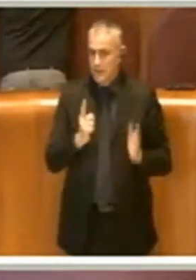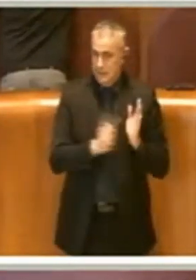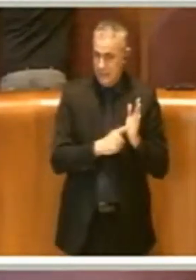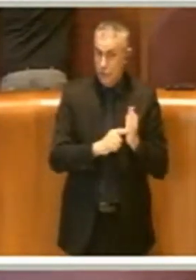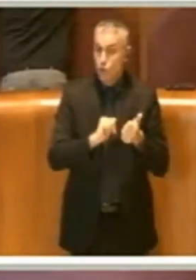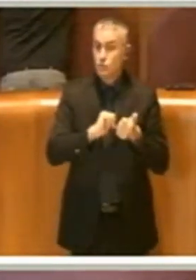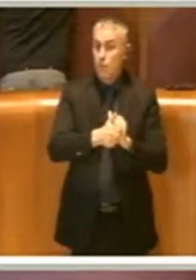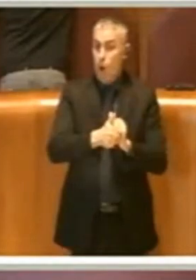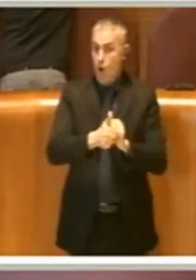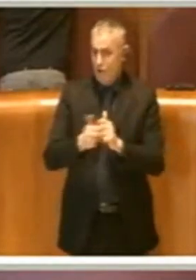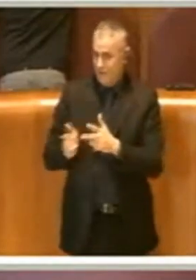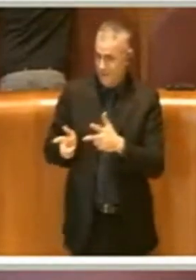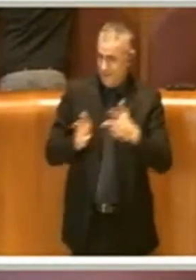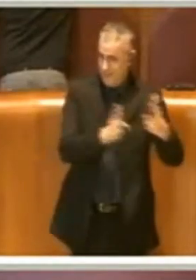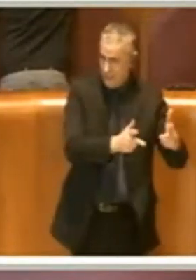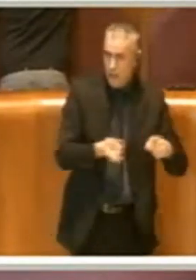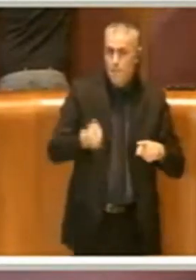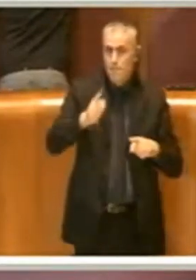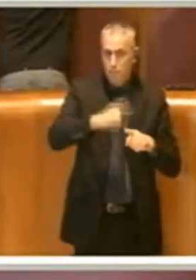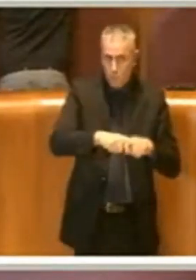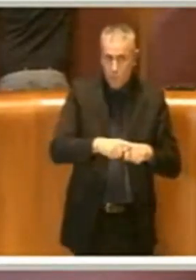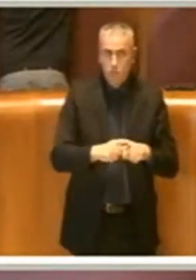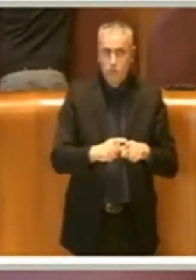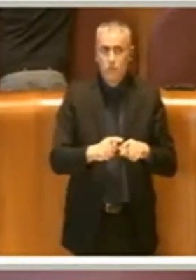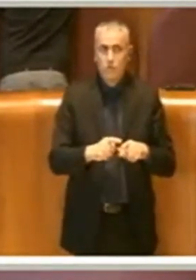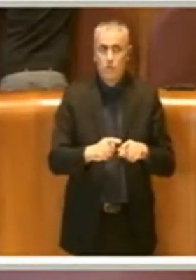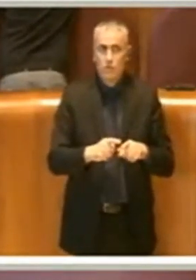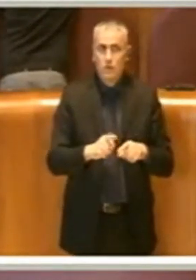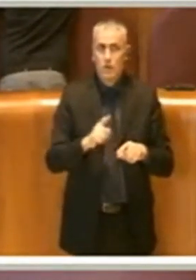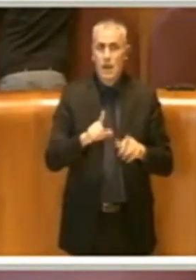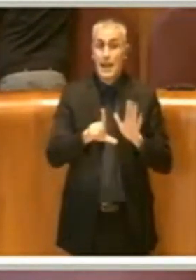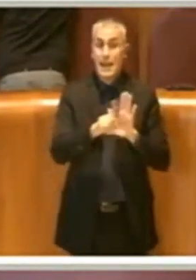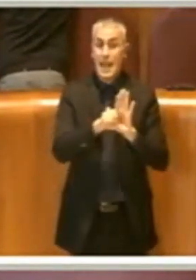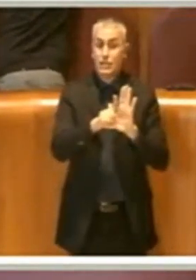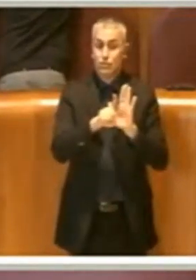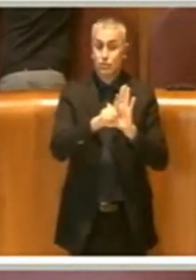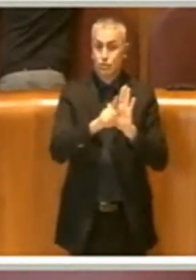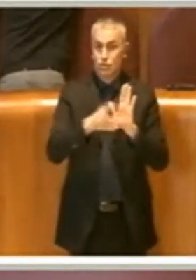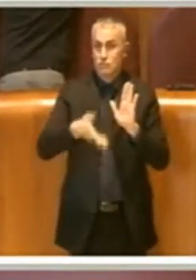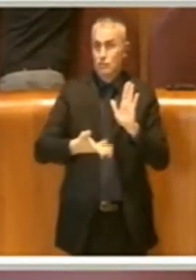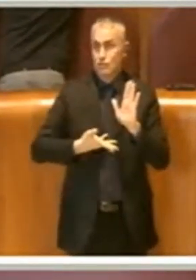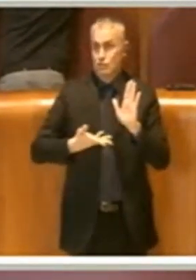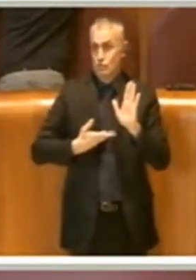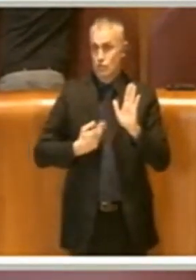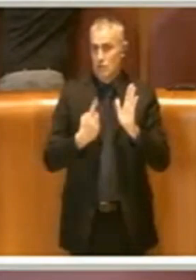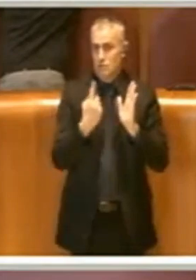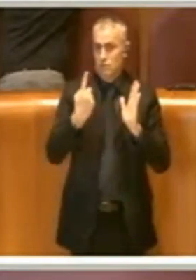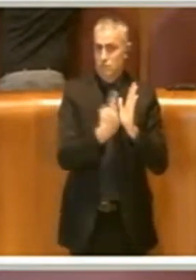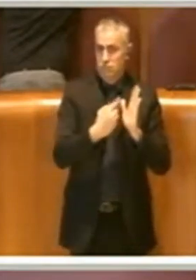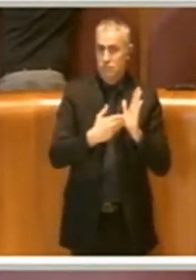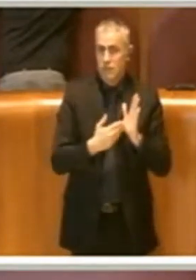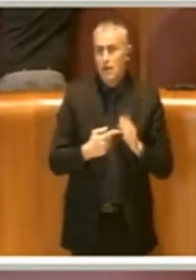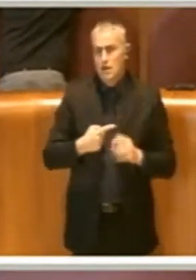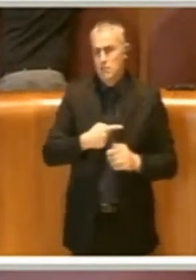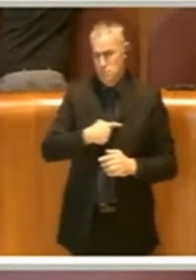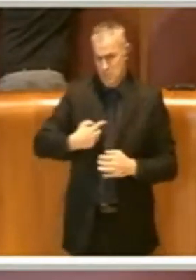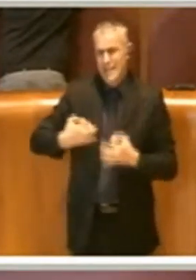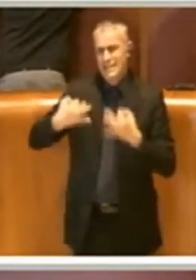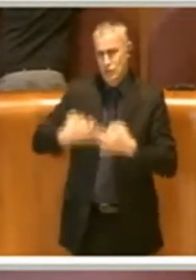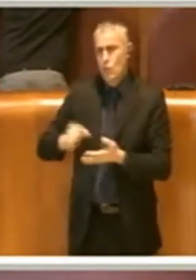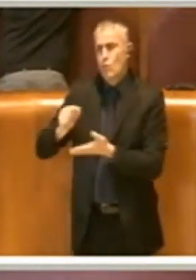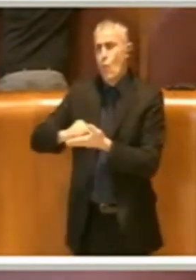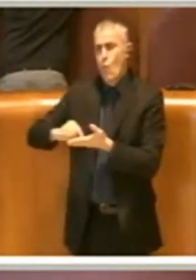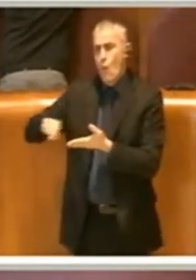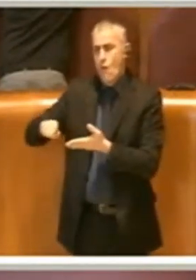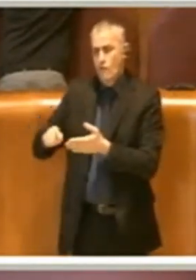sport e soprattutto nel rispetto delle leggi vigenti. Noi siamo sicuri che faranno questo, cosa